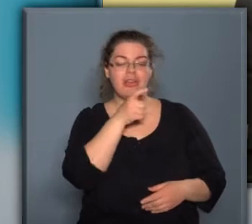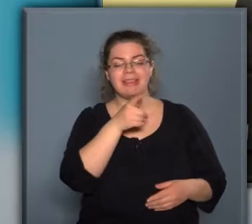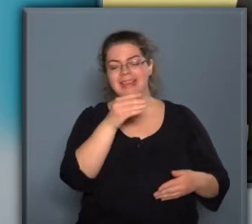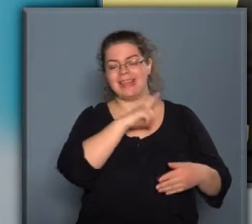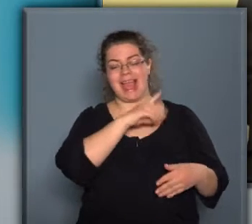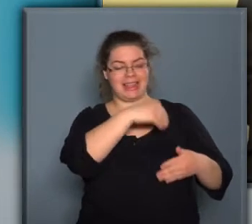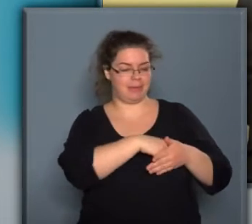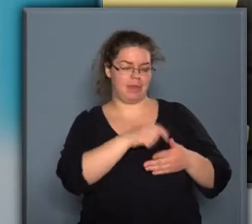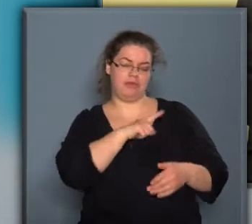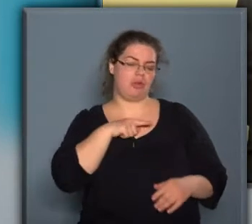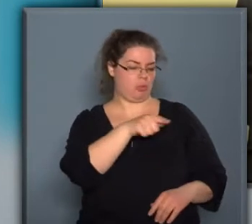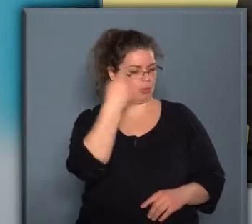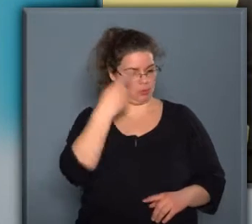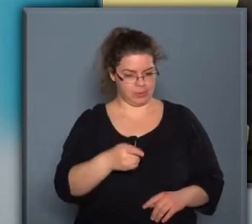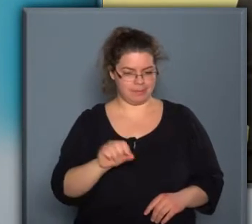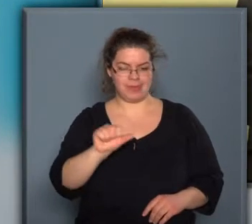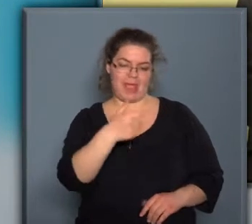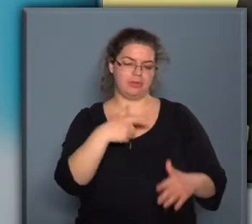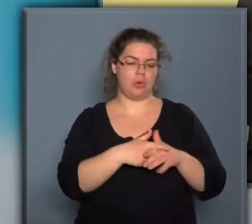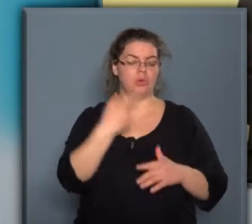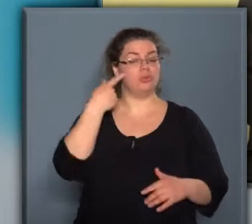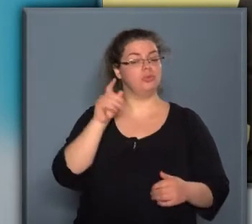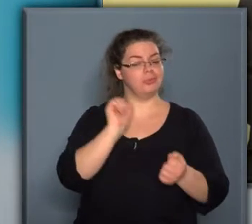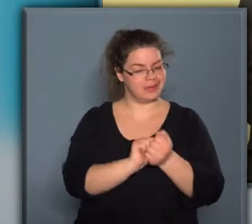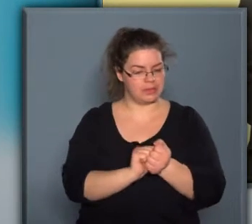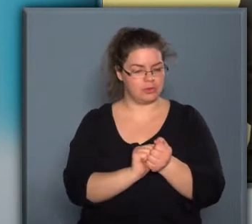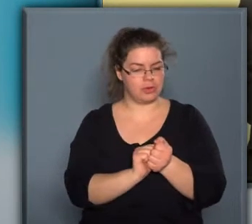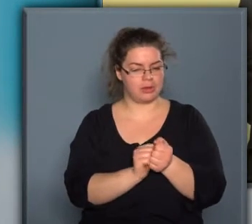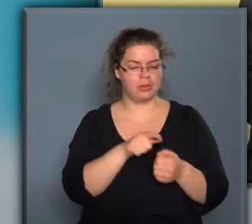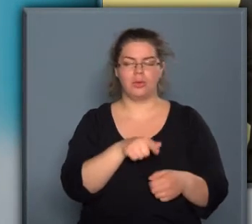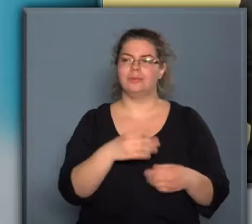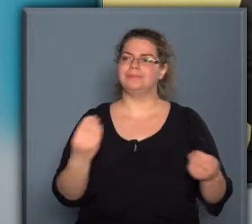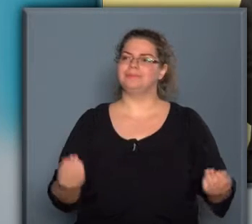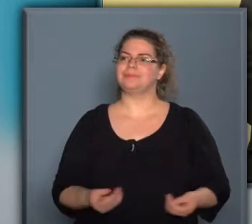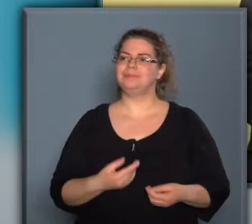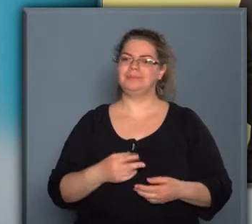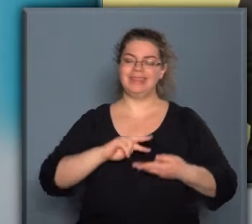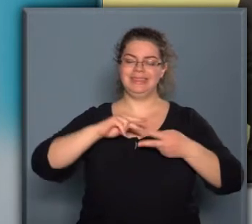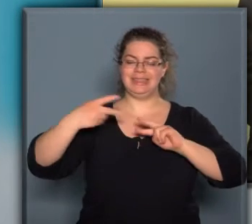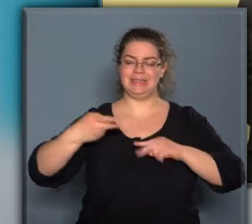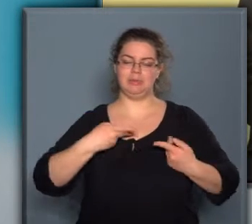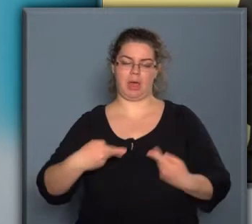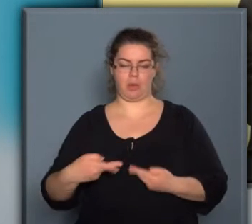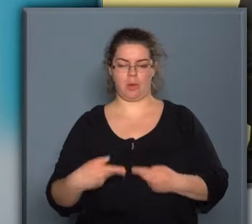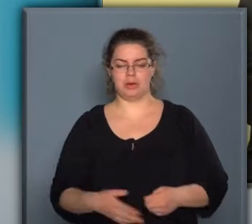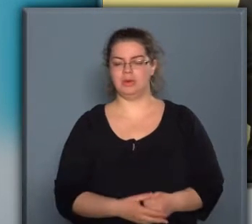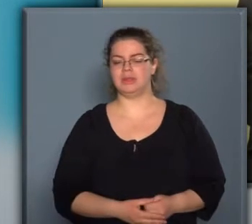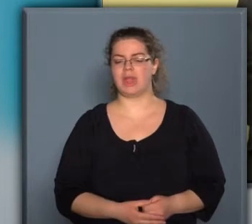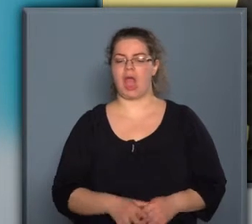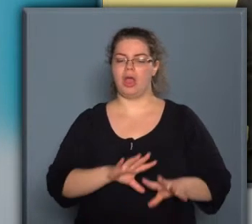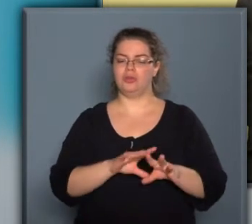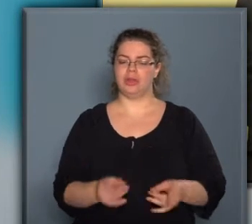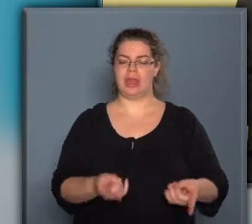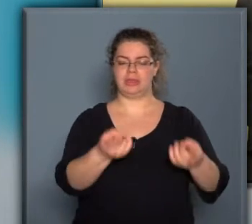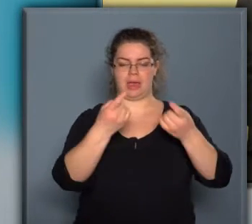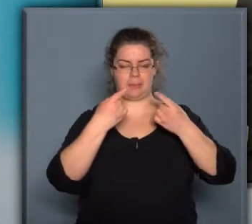igazán csak ő tudja. Egy dolgot tudhatunk biztosan, hogy ő génjeiben hordozza a